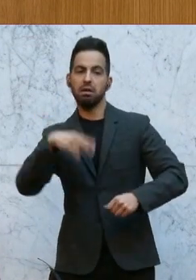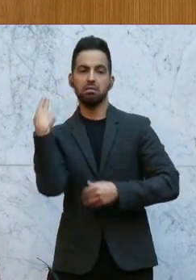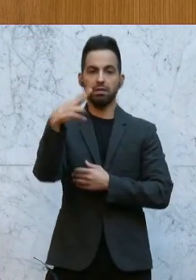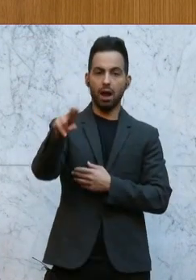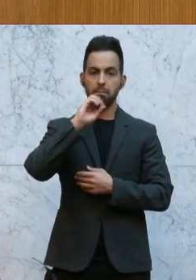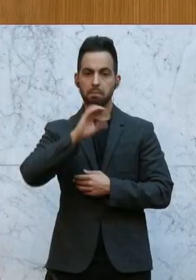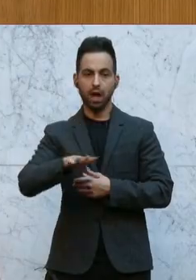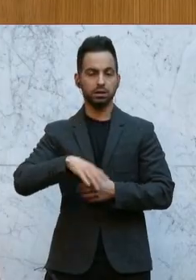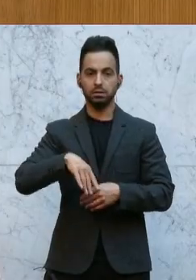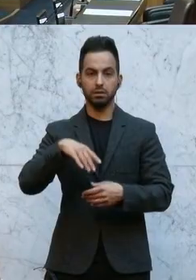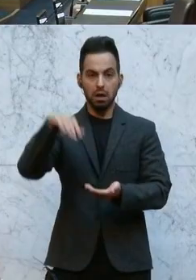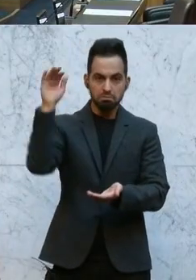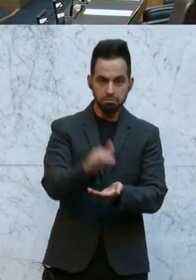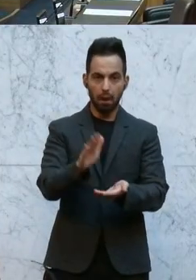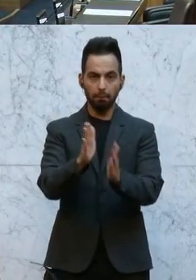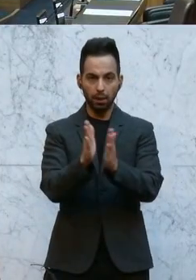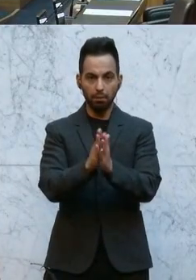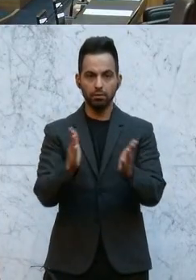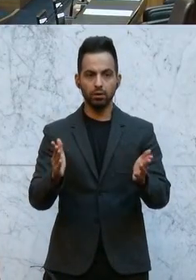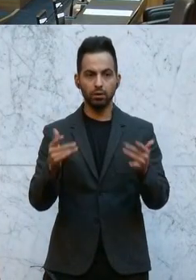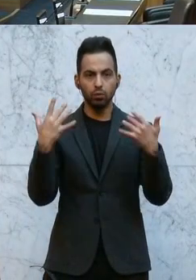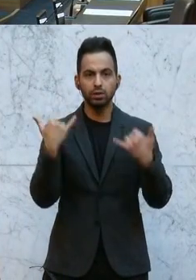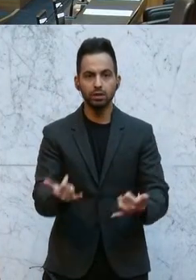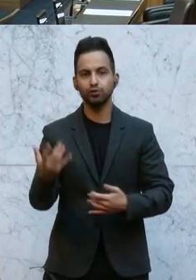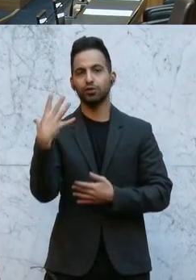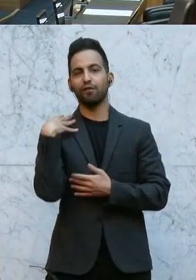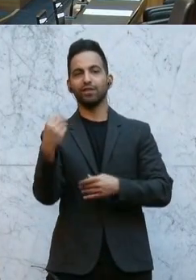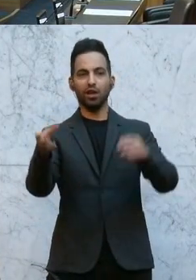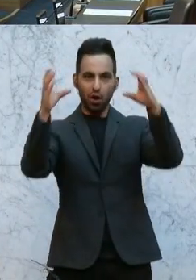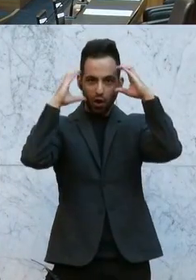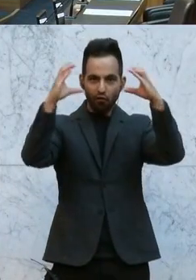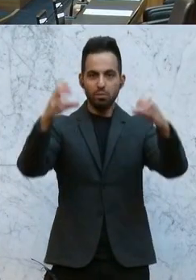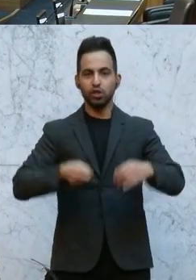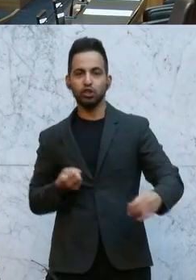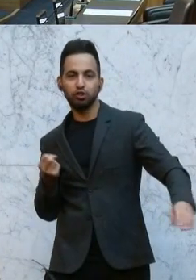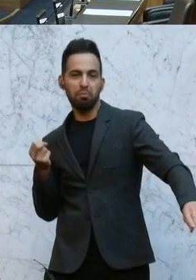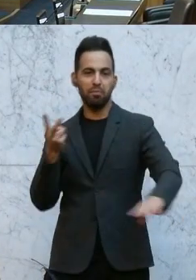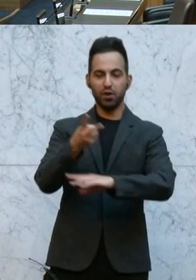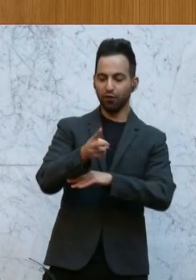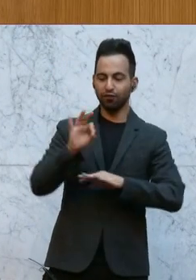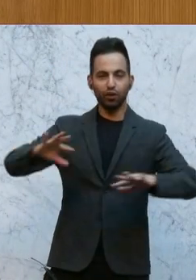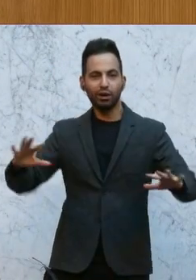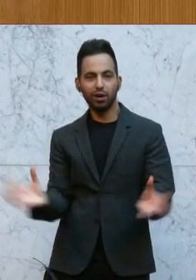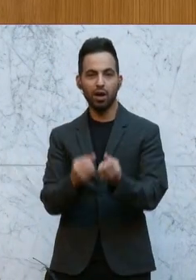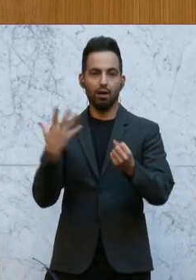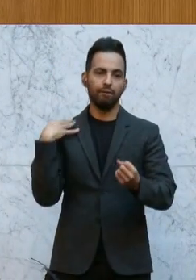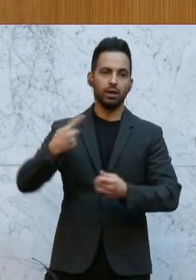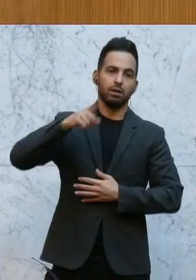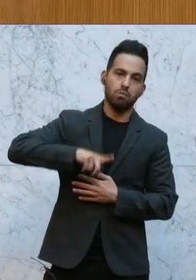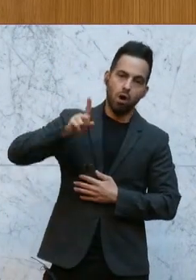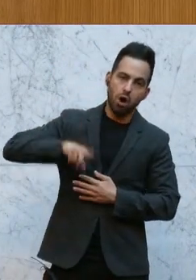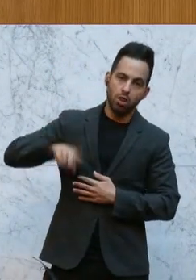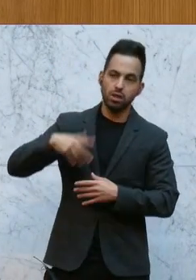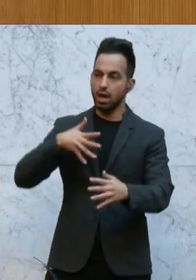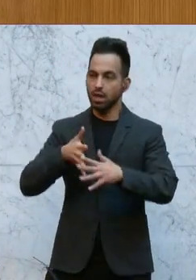das nochmal reduziert haben und wieder, und wieder die ÖVP springt und es geht weiter, wieder monatelang, wird